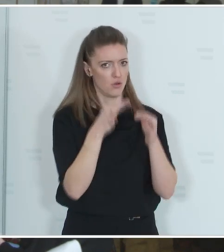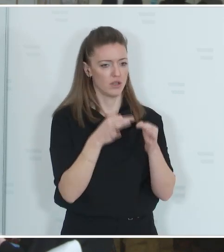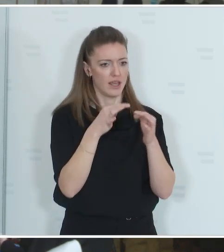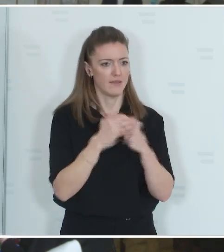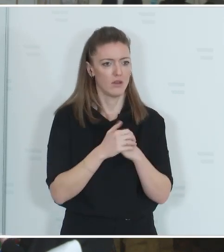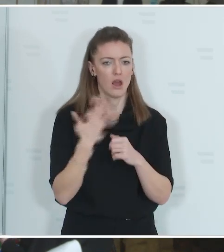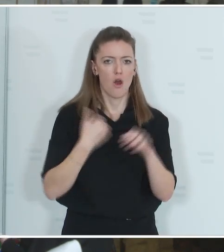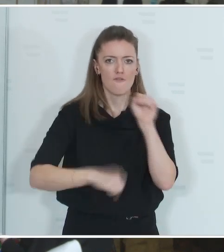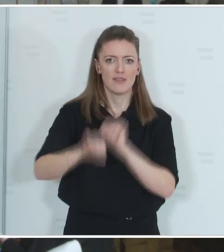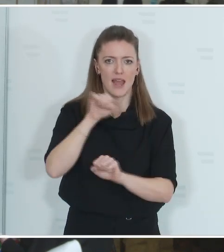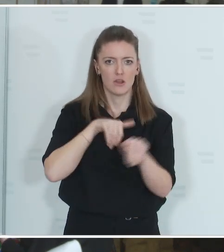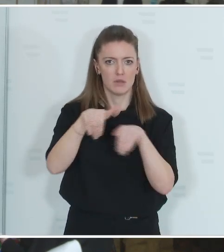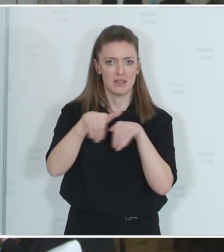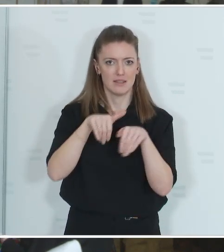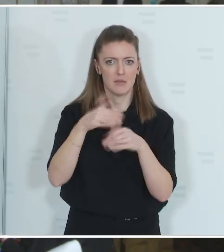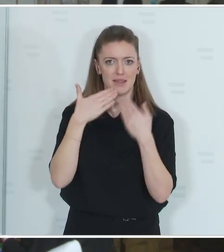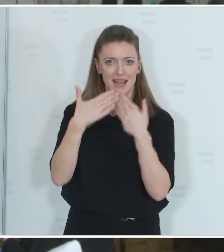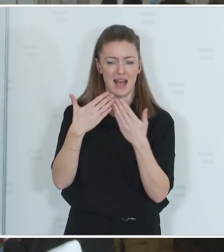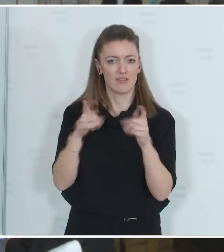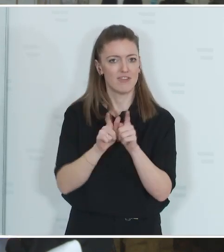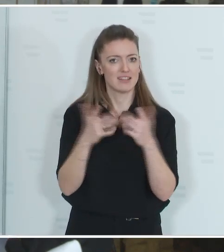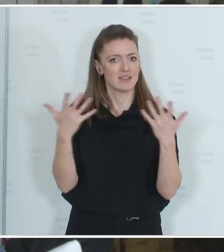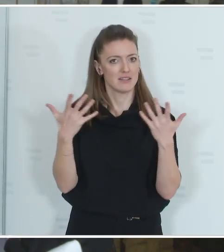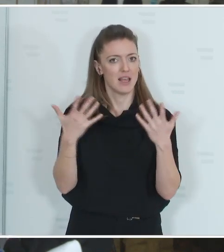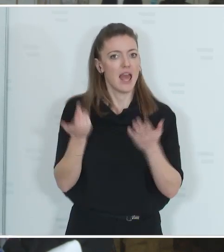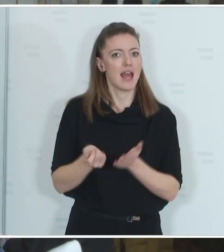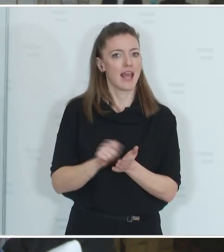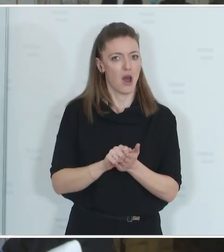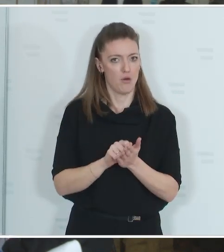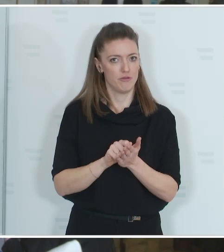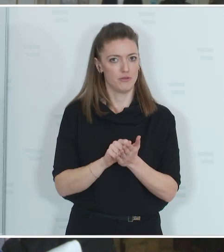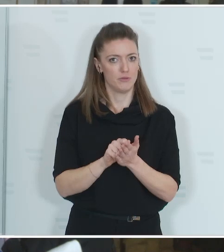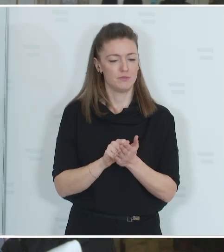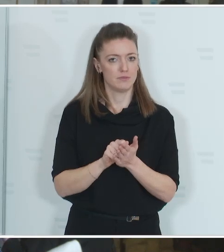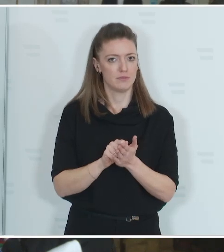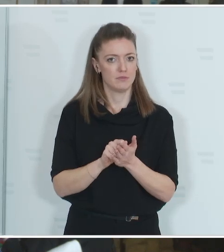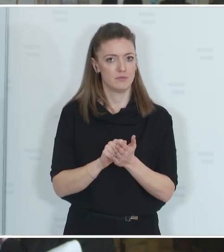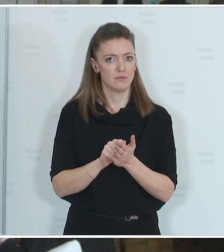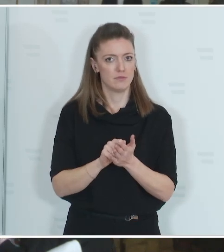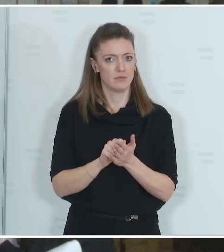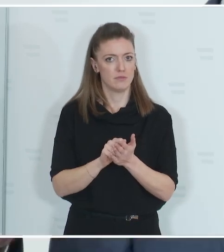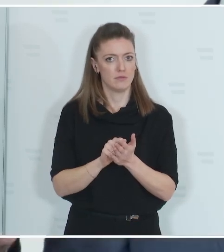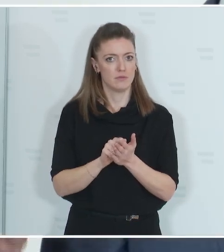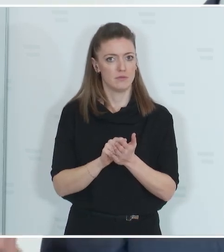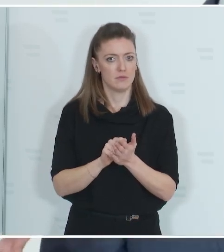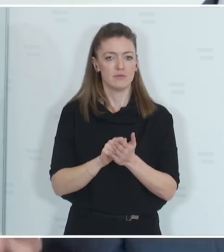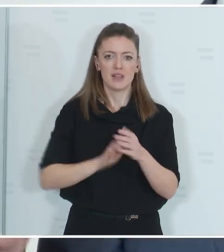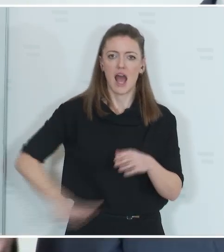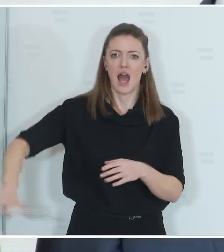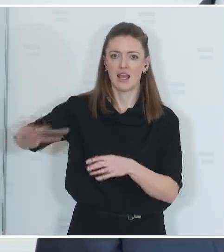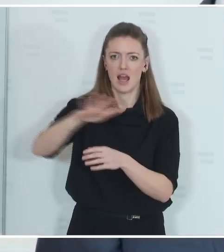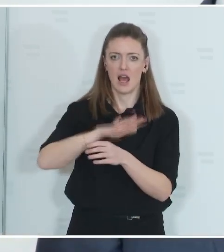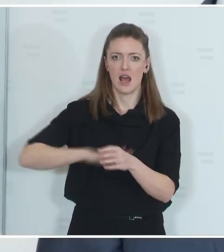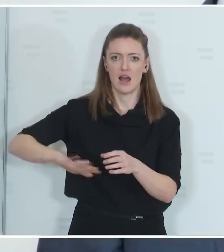ich mich auch bei der Verteidigungsministerin bedankt habe, um den Kauf des Areals,